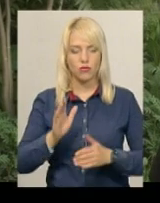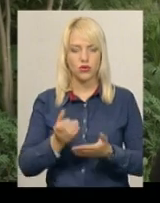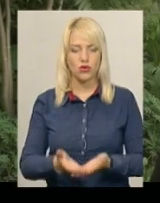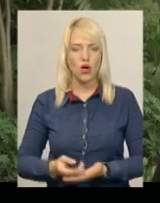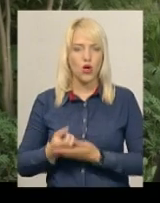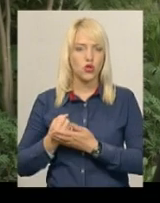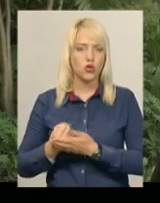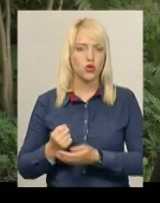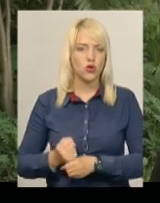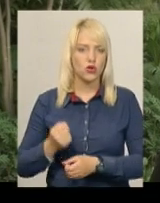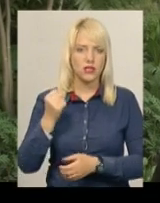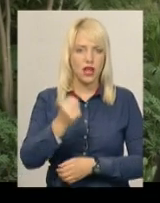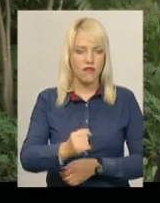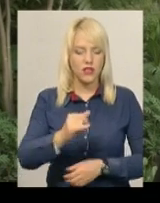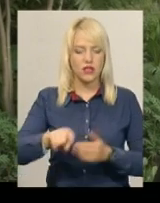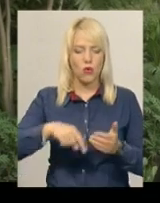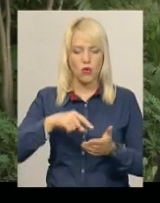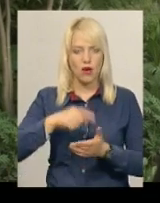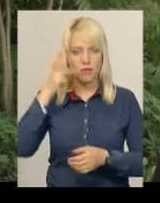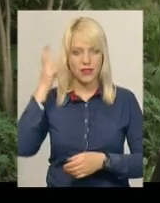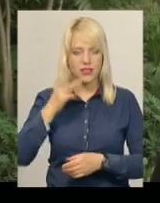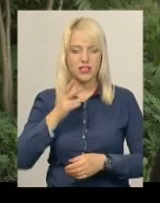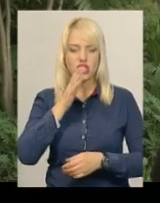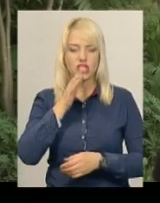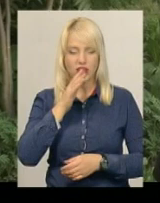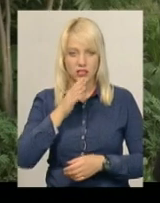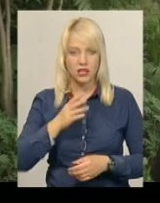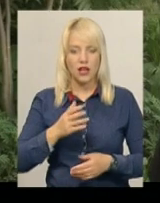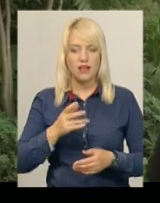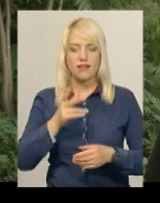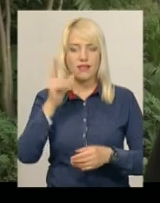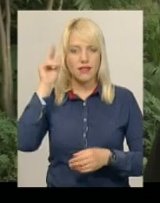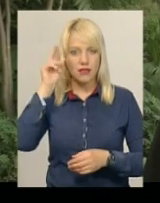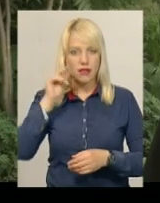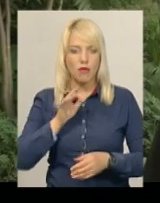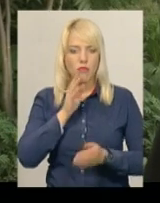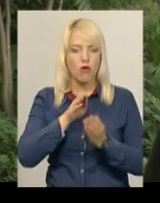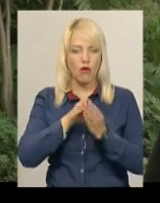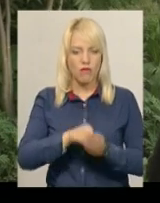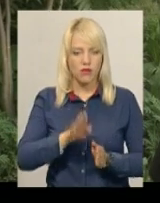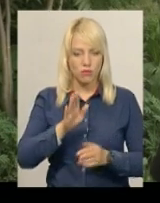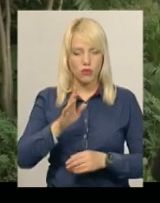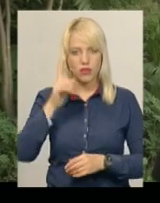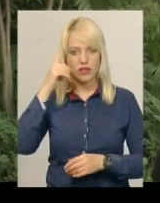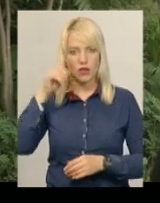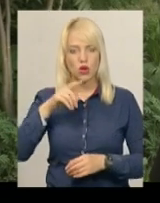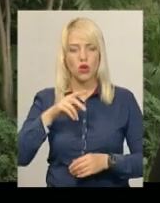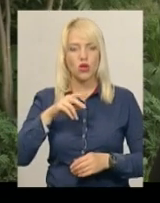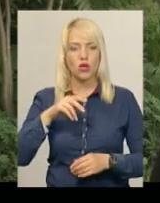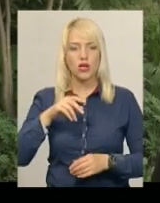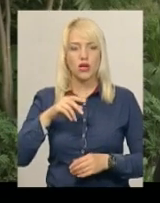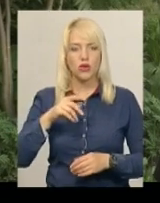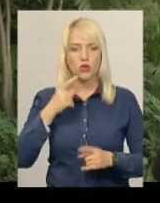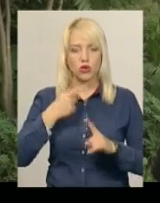Про дату і час поховання буде повідомлено додатково. Нам відомо, що у загиблого залишились два